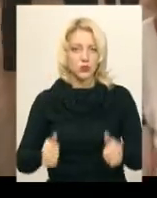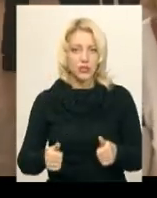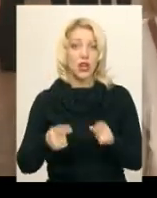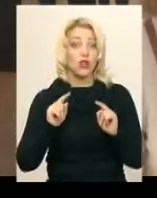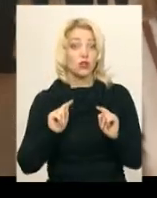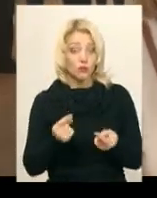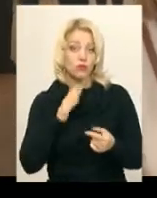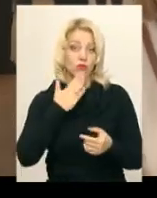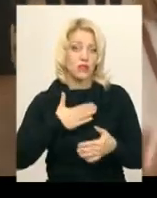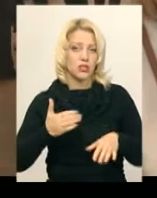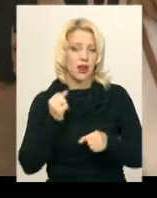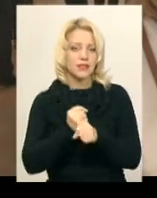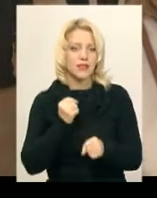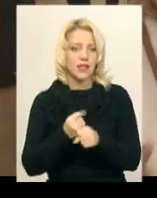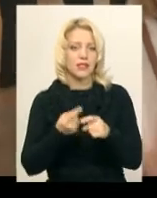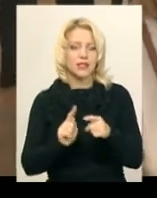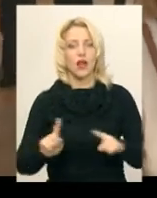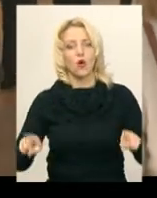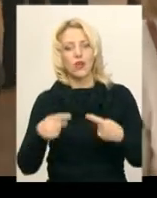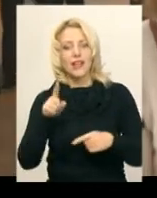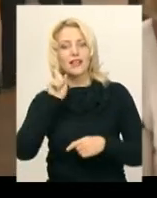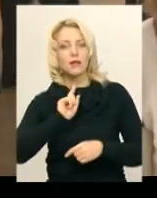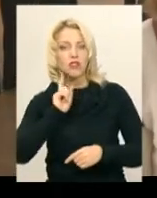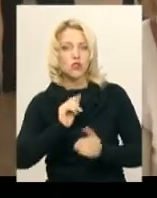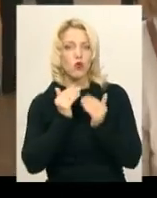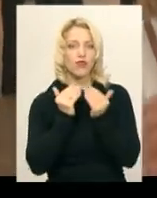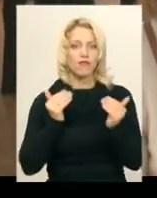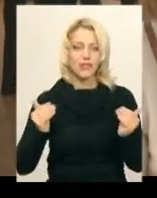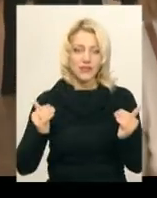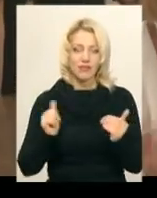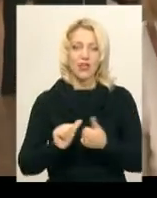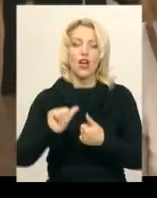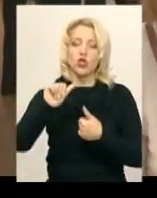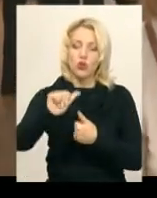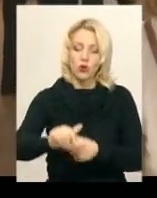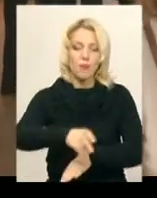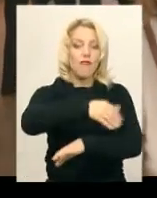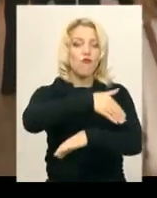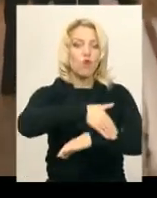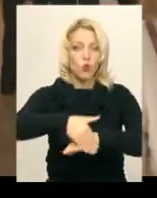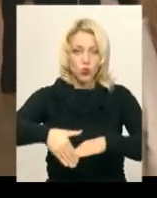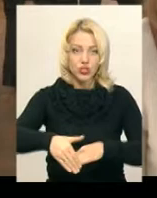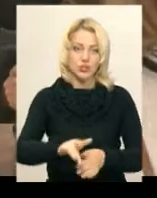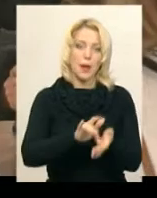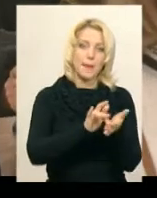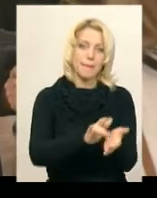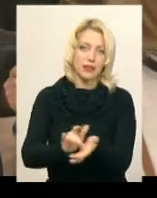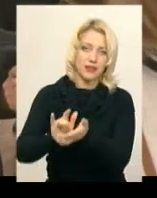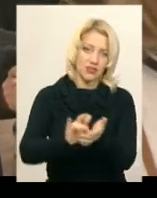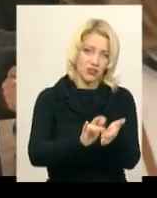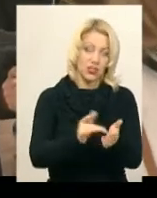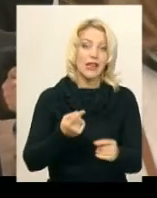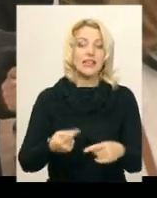практично – це організовувати тимчасові виставки, зокрема вуличні і мандрівні. Ця